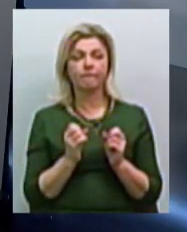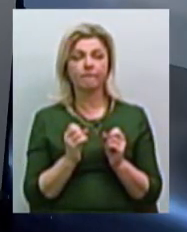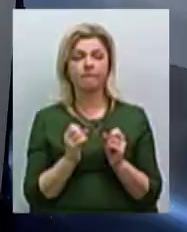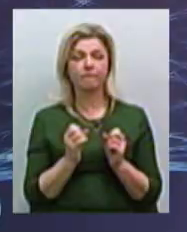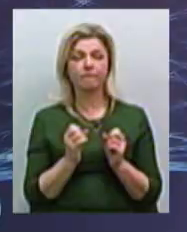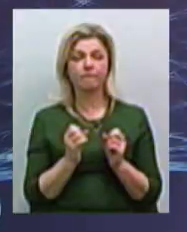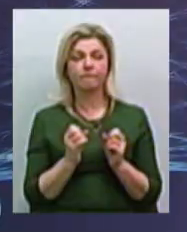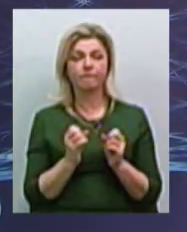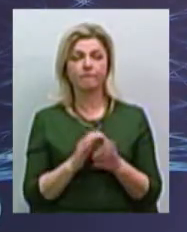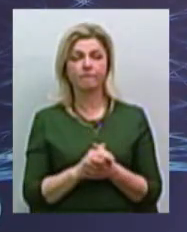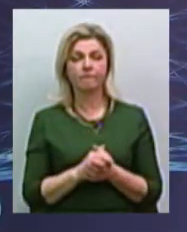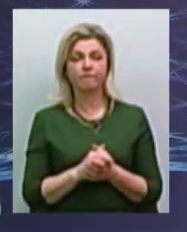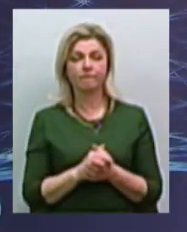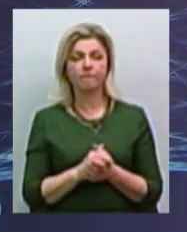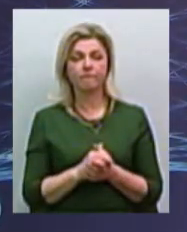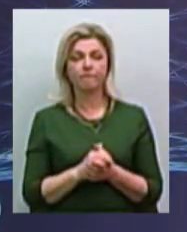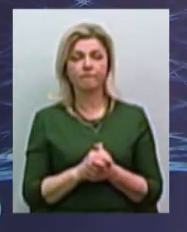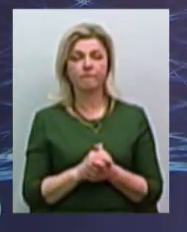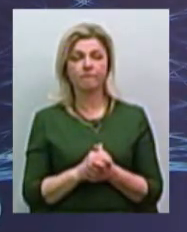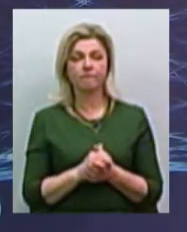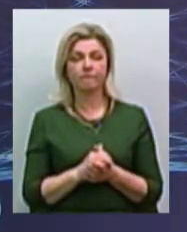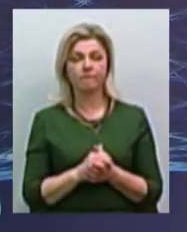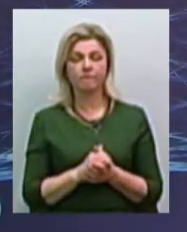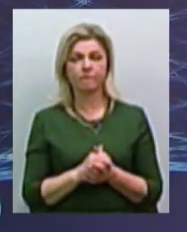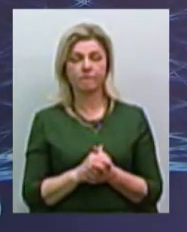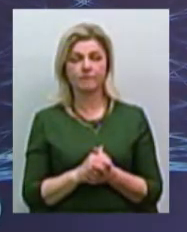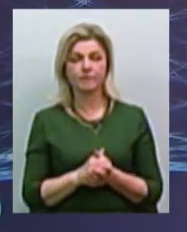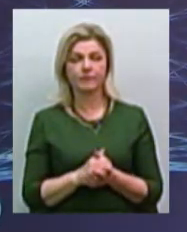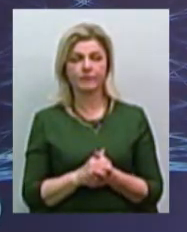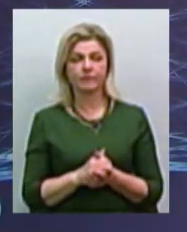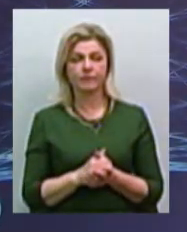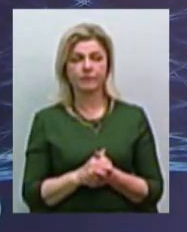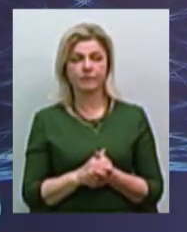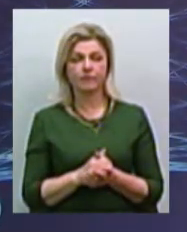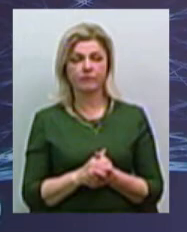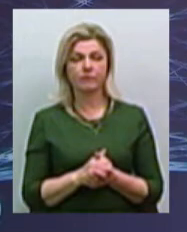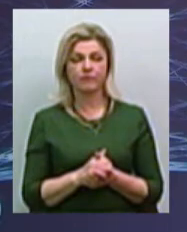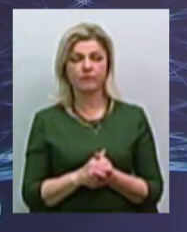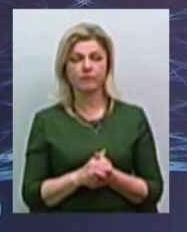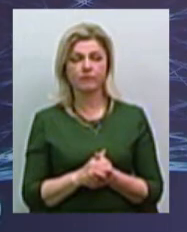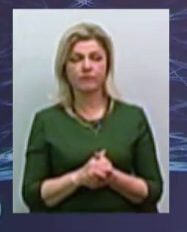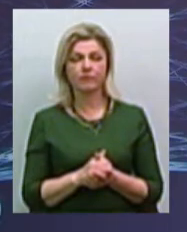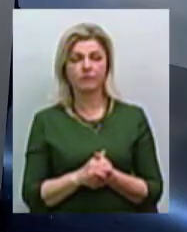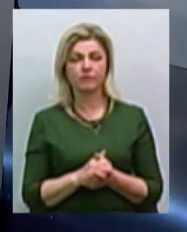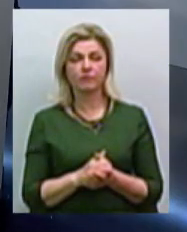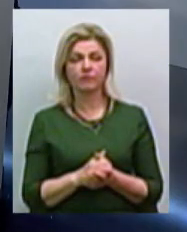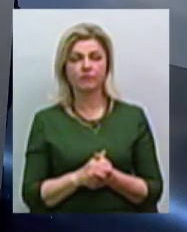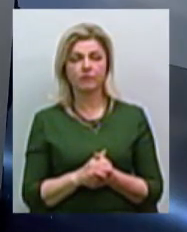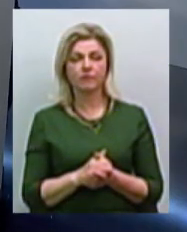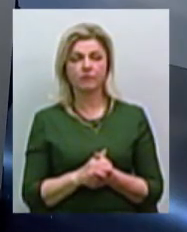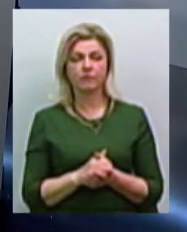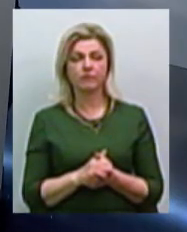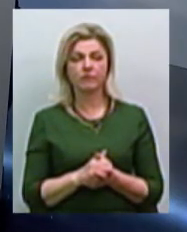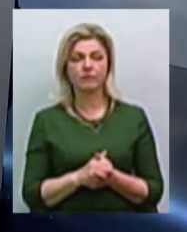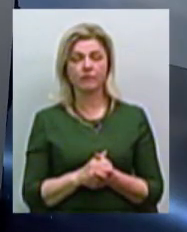надаємо... Рубіка Четверович, можливо, Оксана, кілька слів? Немножко можна... Будь ласка, щоб ми встигли,